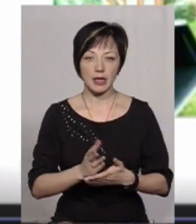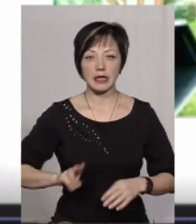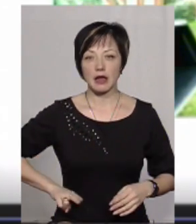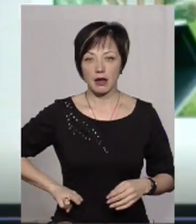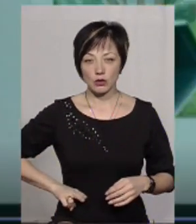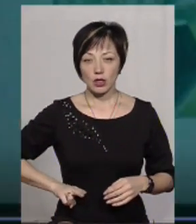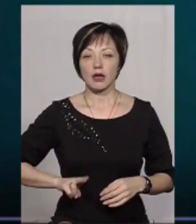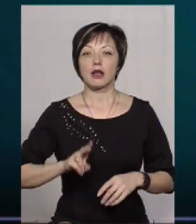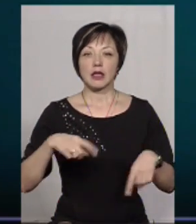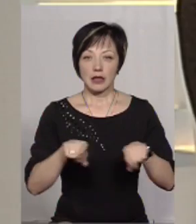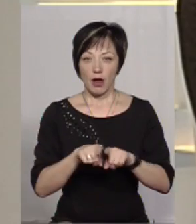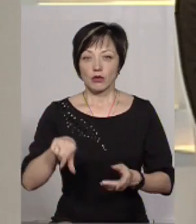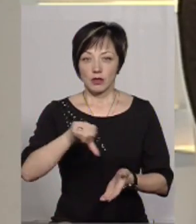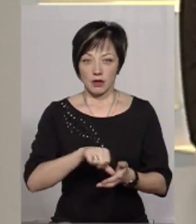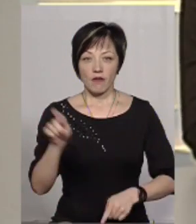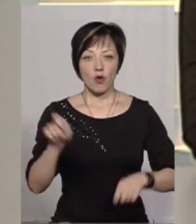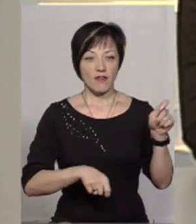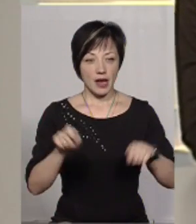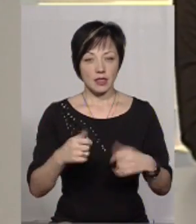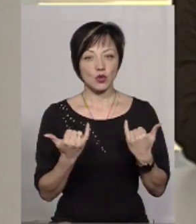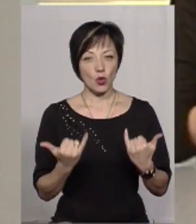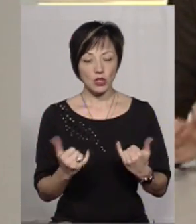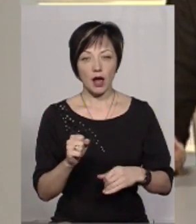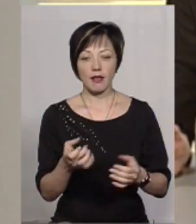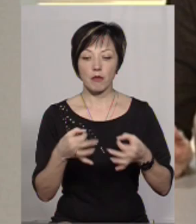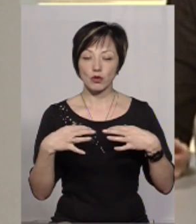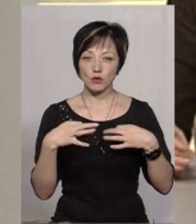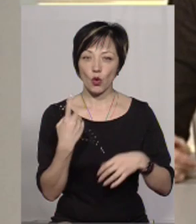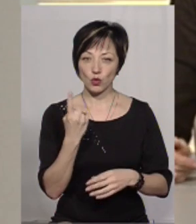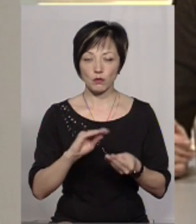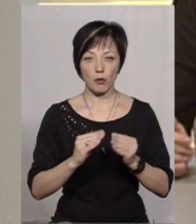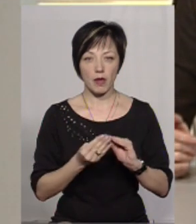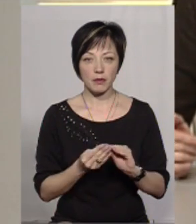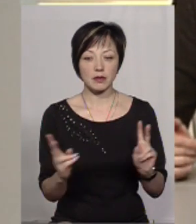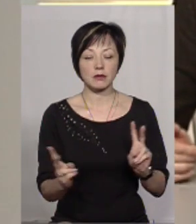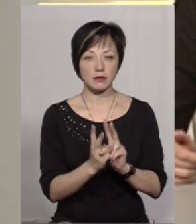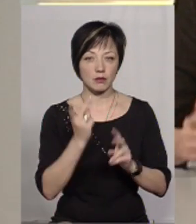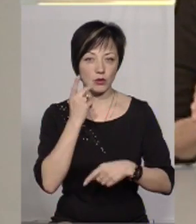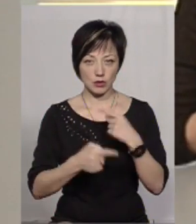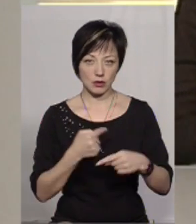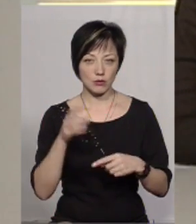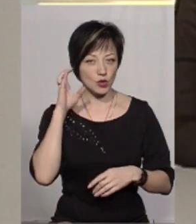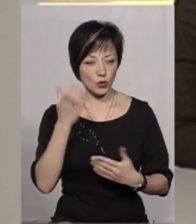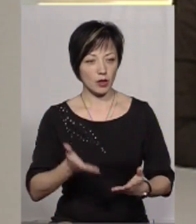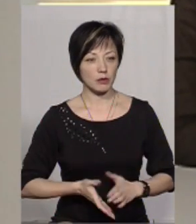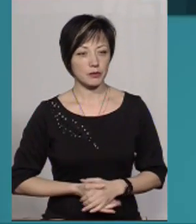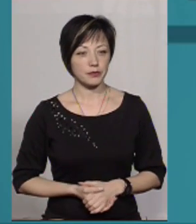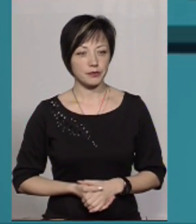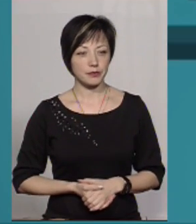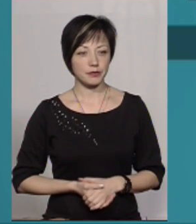Його директор Андрій Денисенко також брав участь у конференції сьогоднішній, а нам озвучив одну з проблем, з якої стикається. Послухаємо.